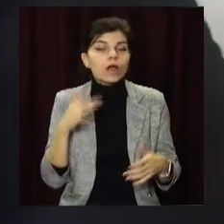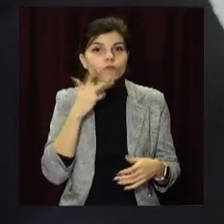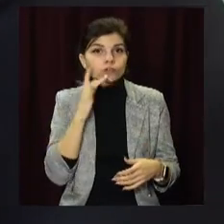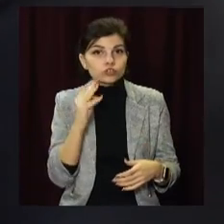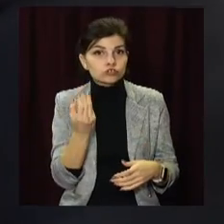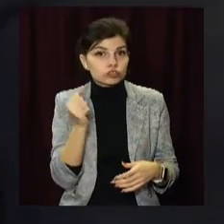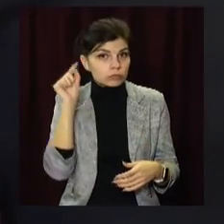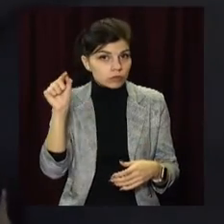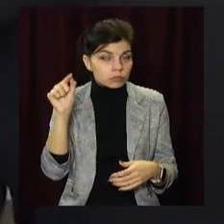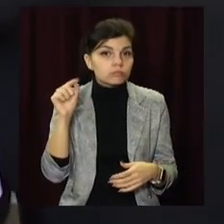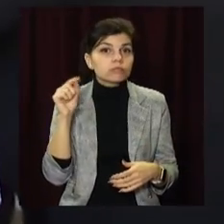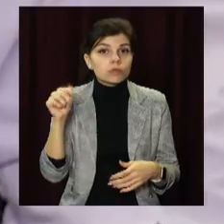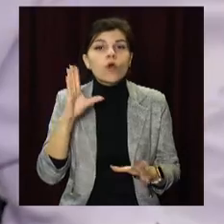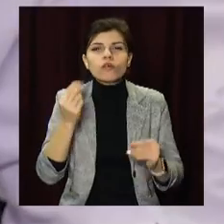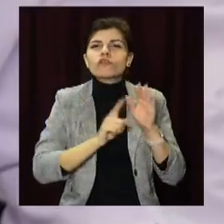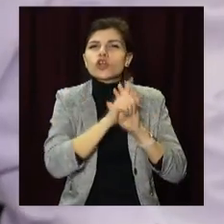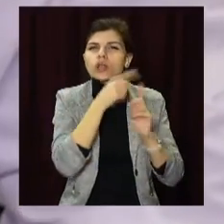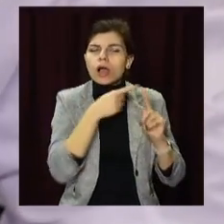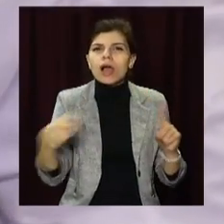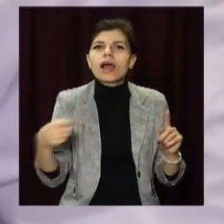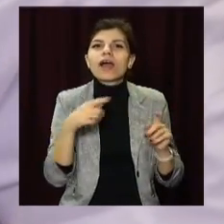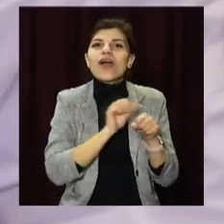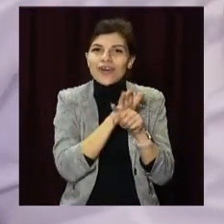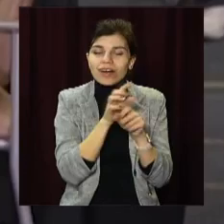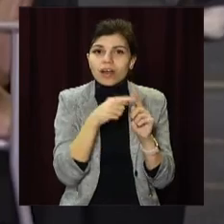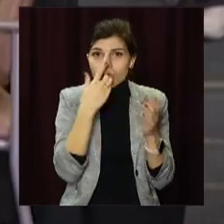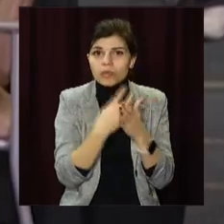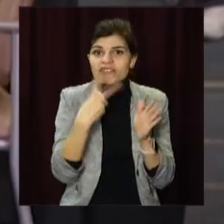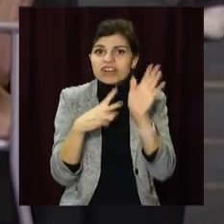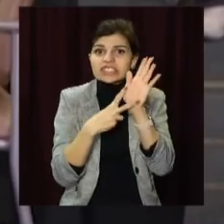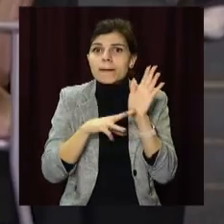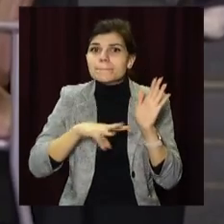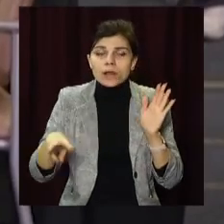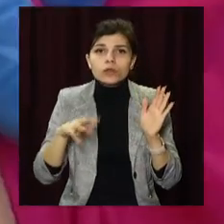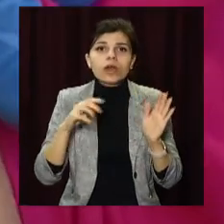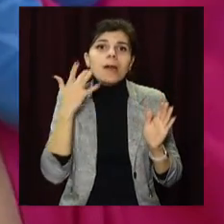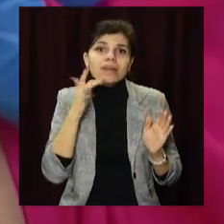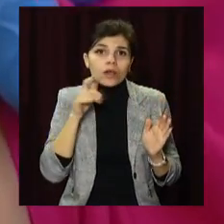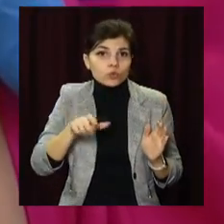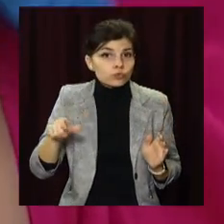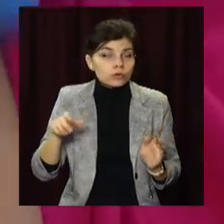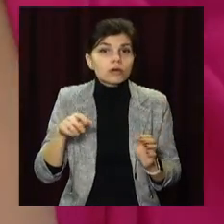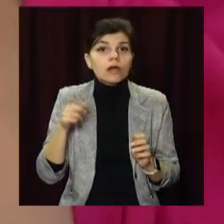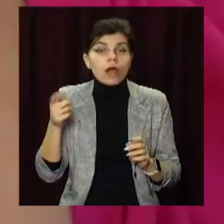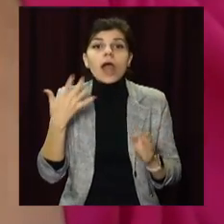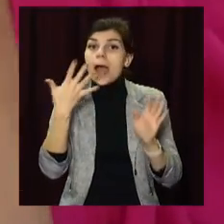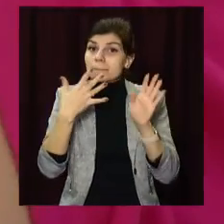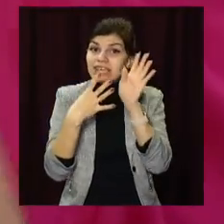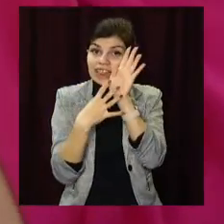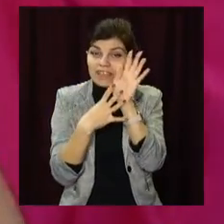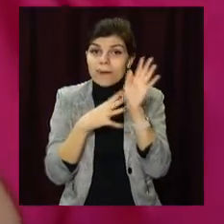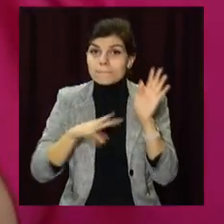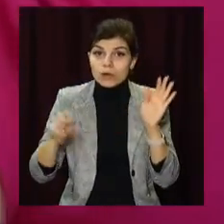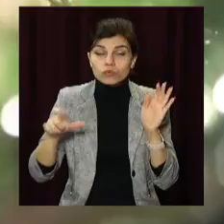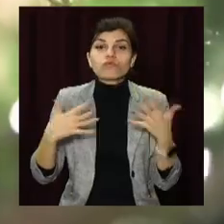Загалом, з початку пандемії вірус зафіксували у понад 27 мільйонів американців. В той же час 59 мільйонів людей подолали